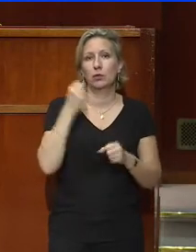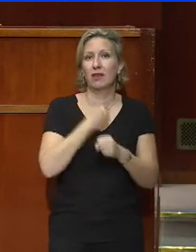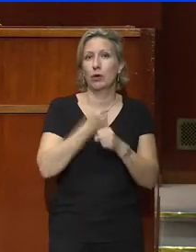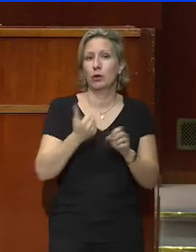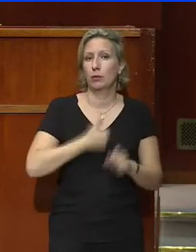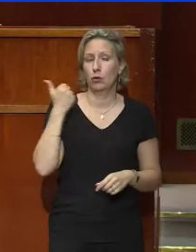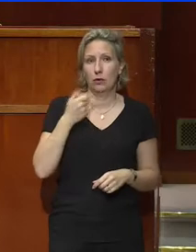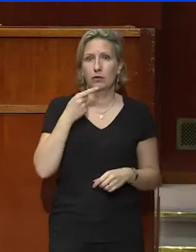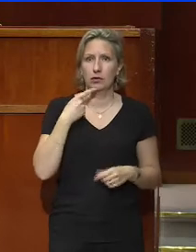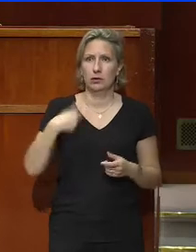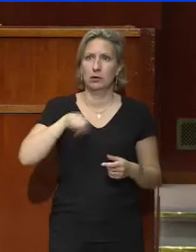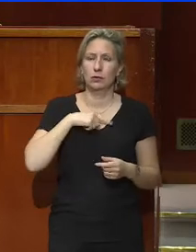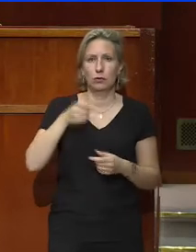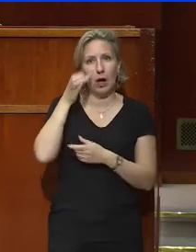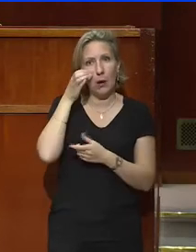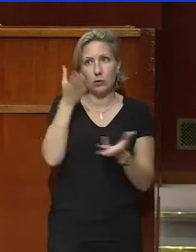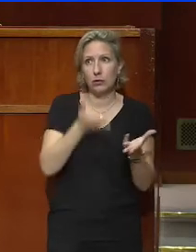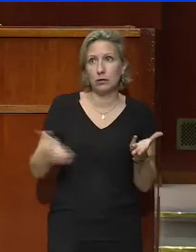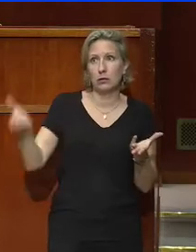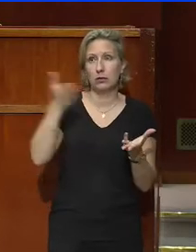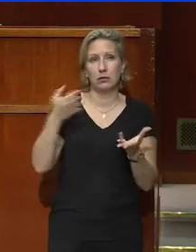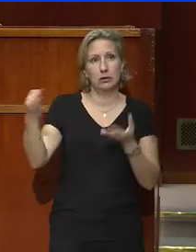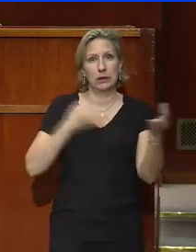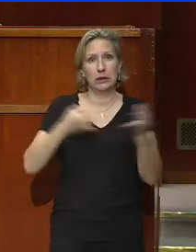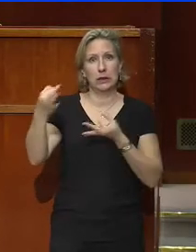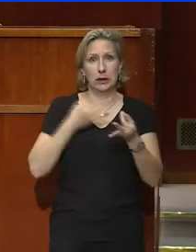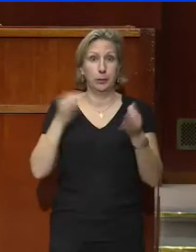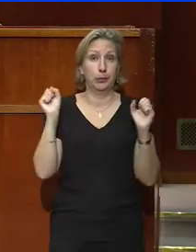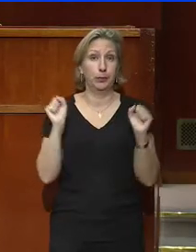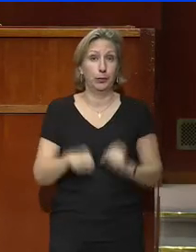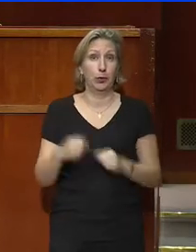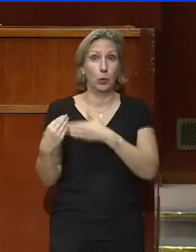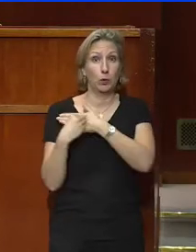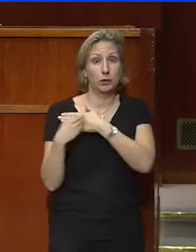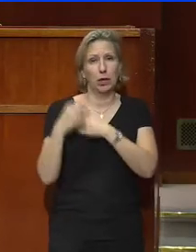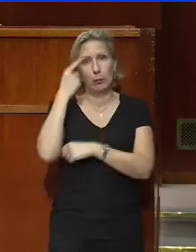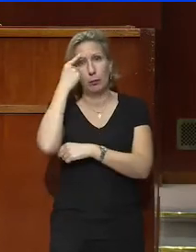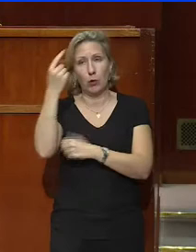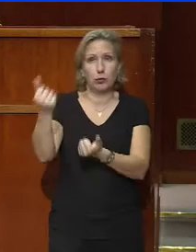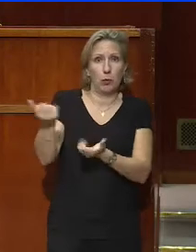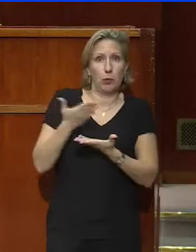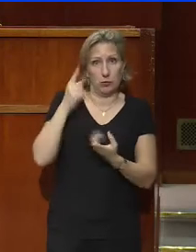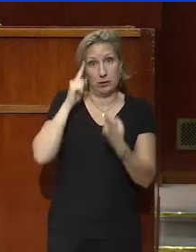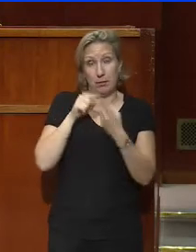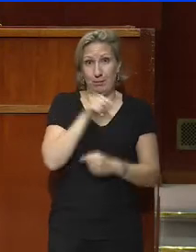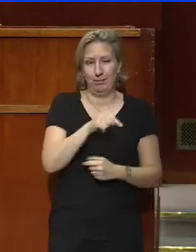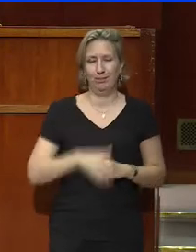donc, et nous serons donc, attentifs à ce que vous pourrez dire, penser et proposer en la matière.